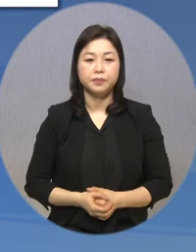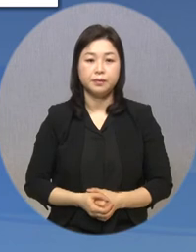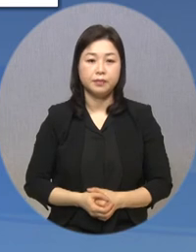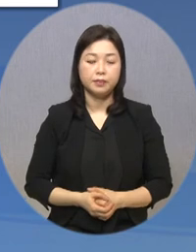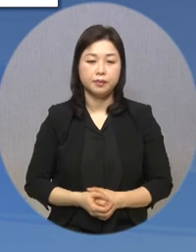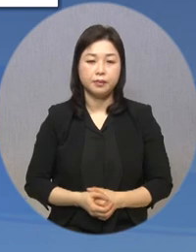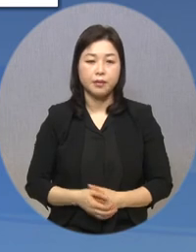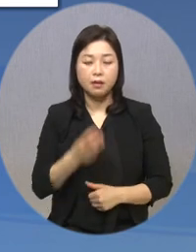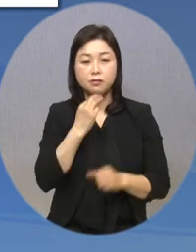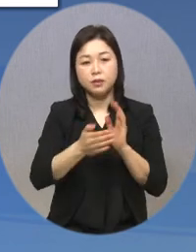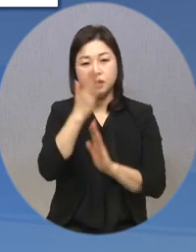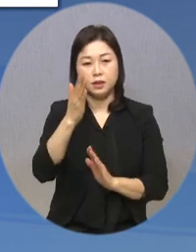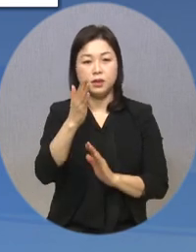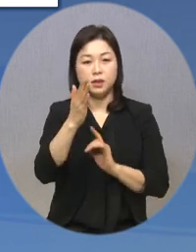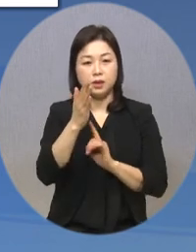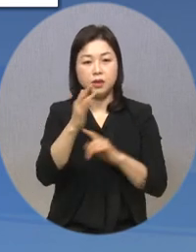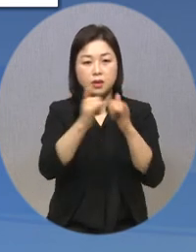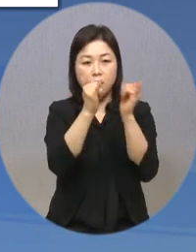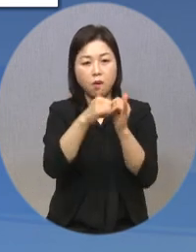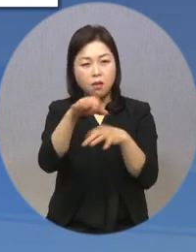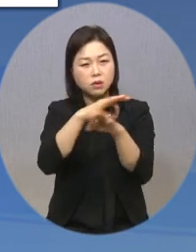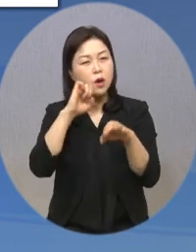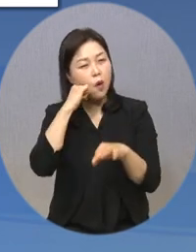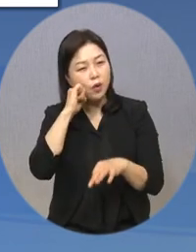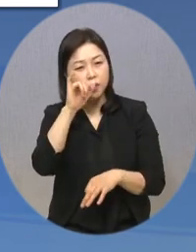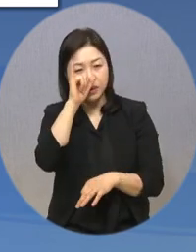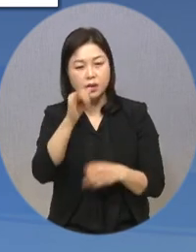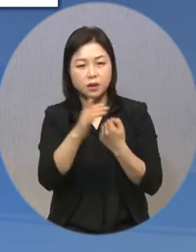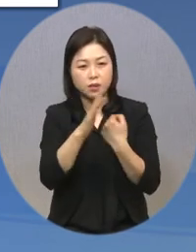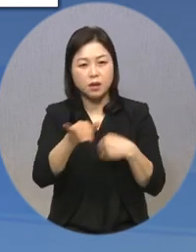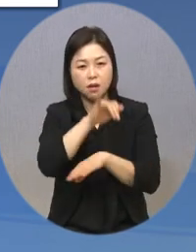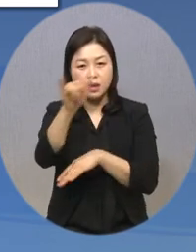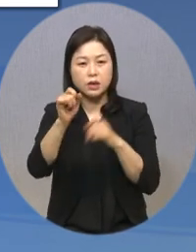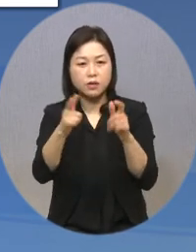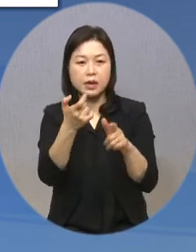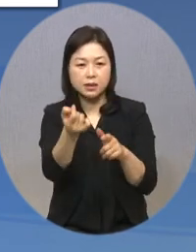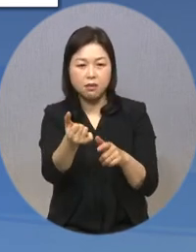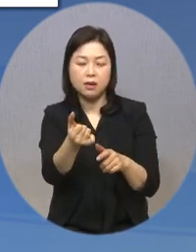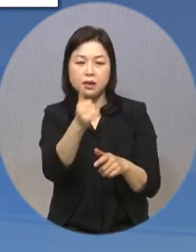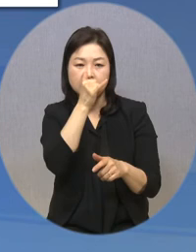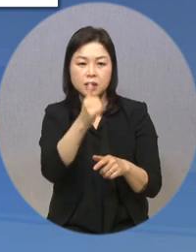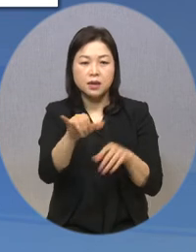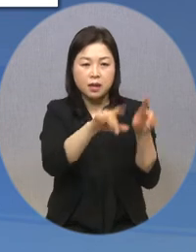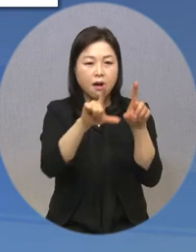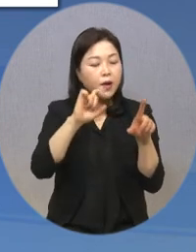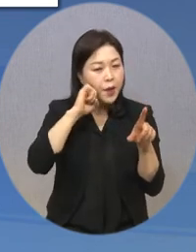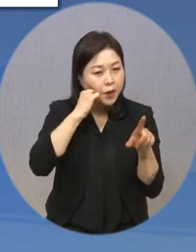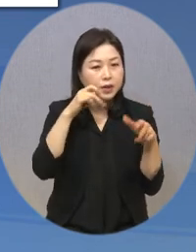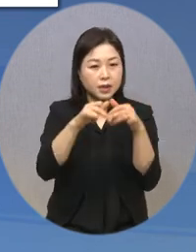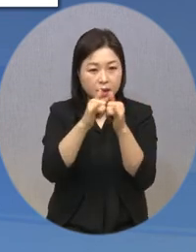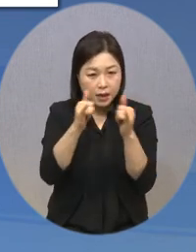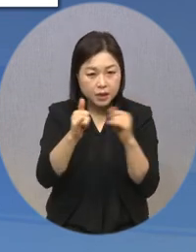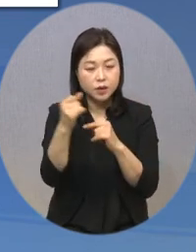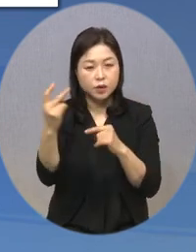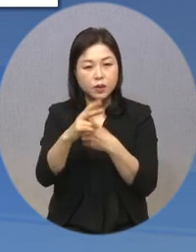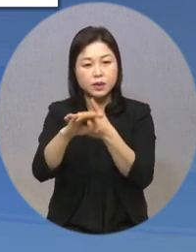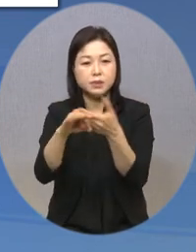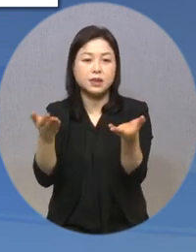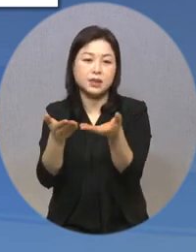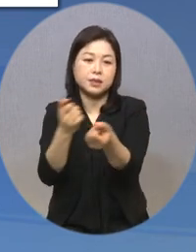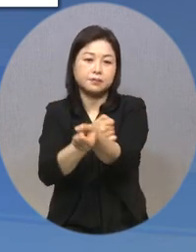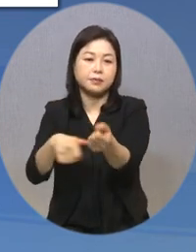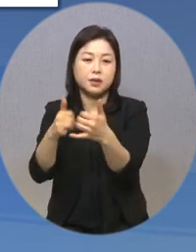서울시가 사회적 경제적 어려움으로 인해 여행의 기회가 적은 저소득층과 장애인, 비정규직 노동자 등